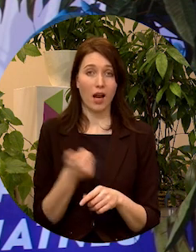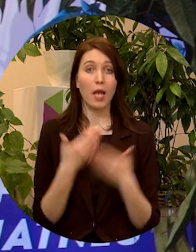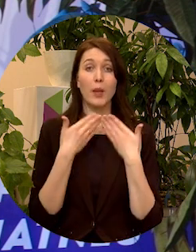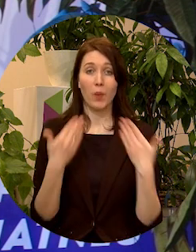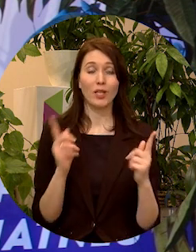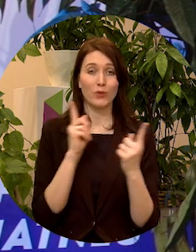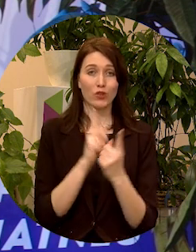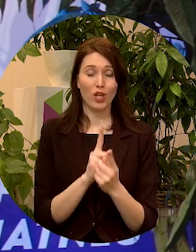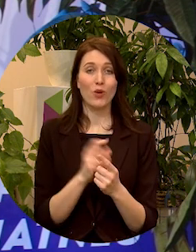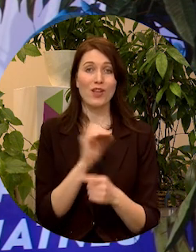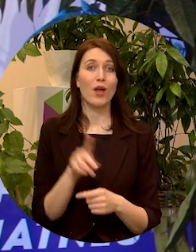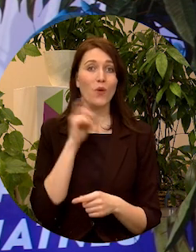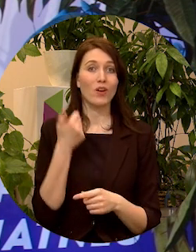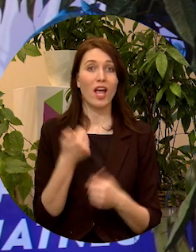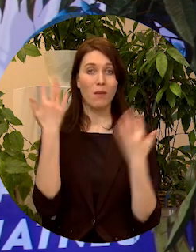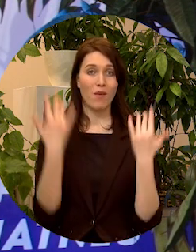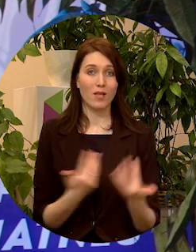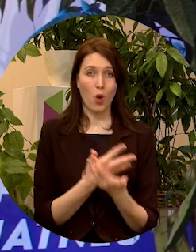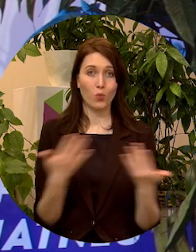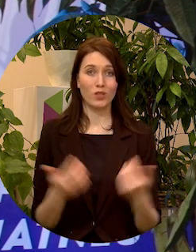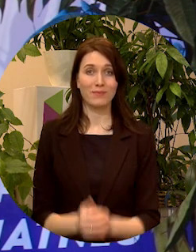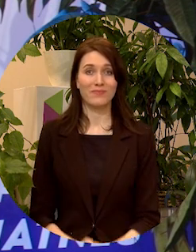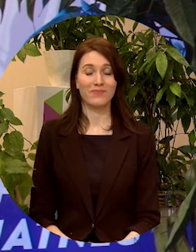un uz tikšanos Eiropas jaunatnes gadu pasākumos.